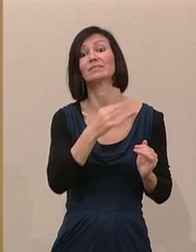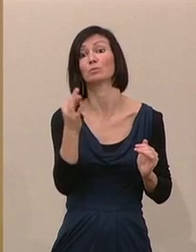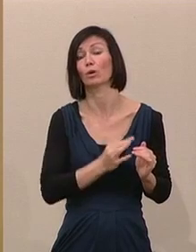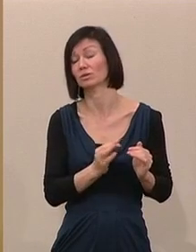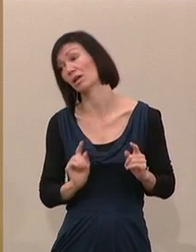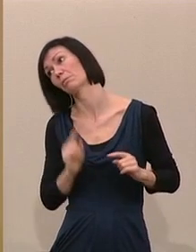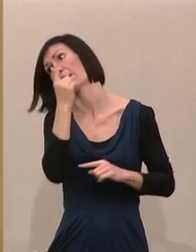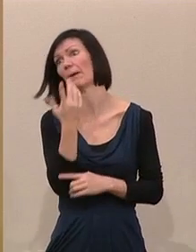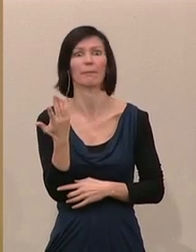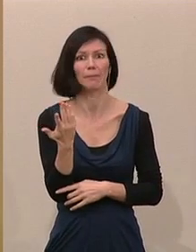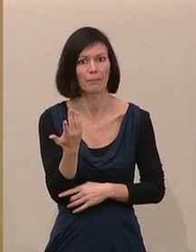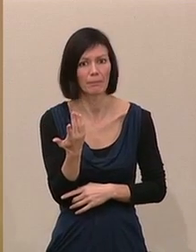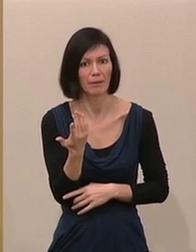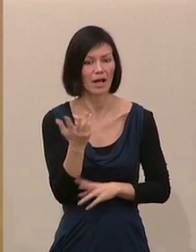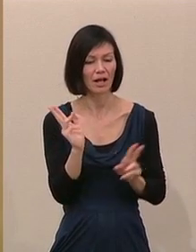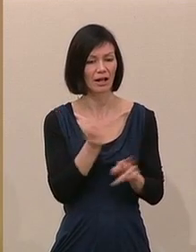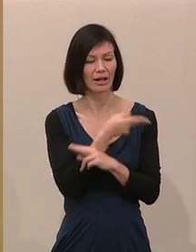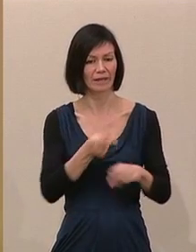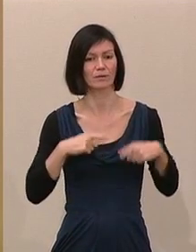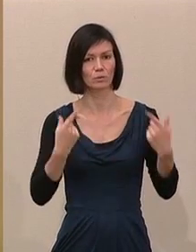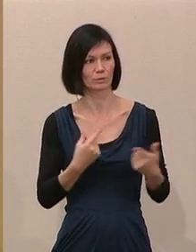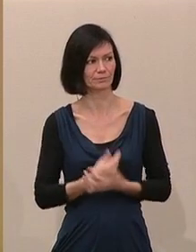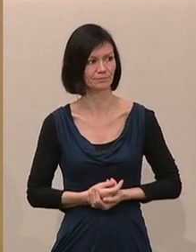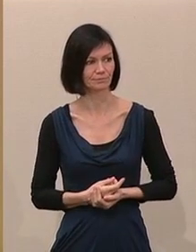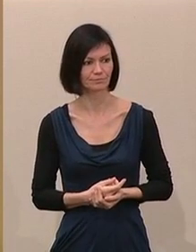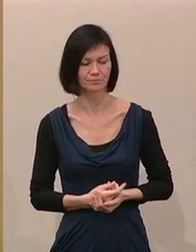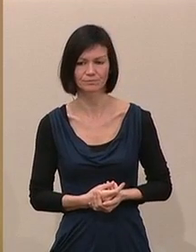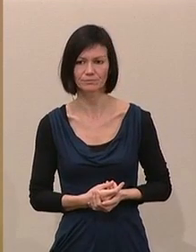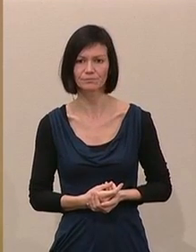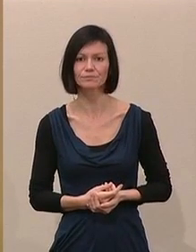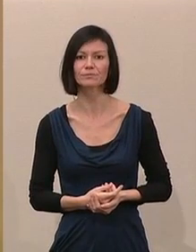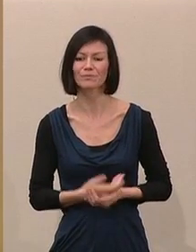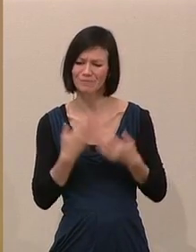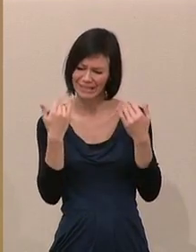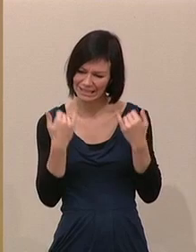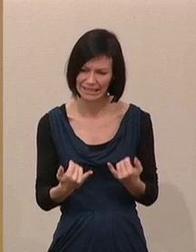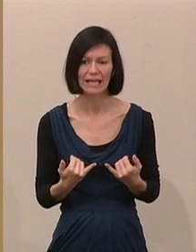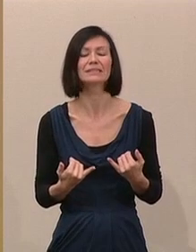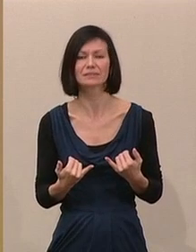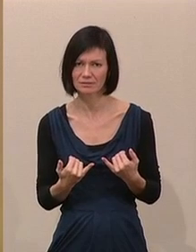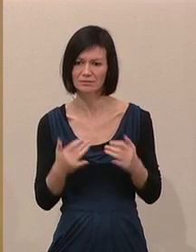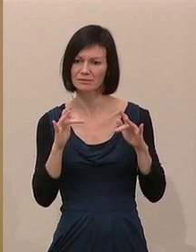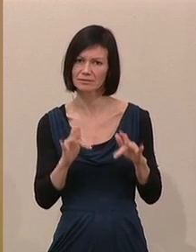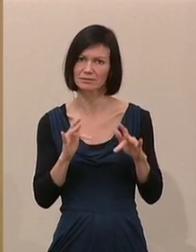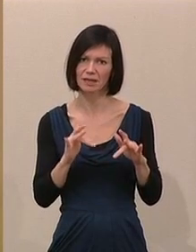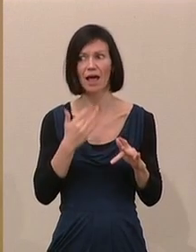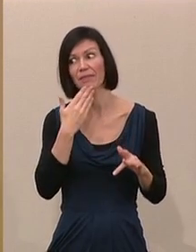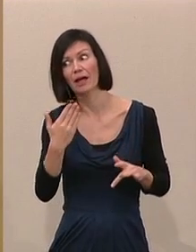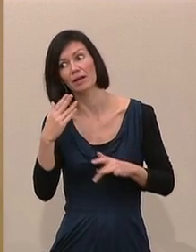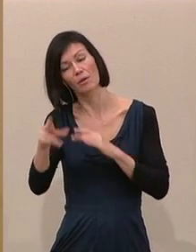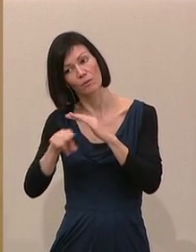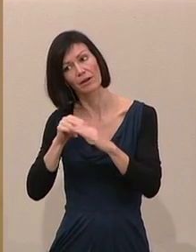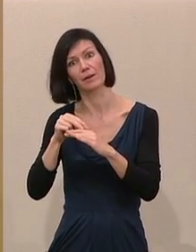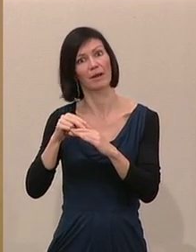das wäre existenzbedrohend. Dabei gibt es gerade jetzt, dank der erfolgreichen Unternehmen